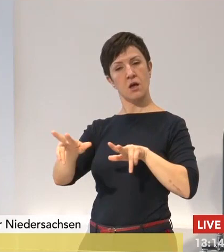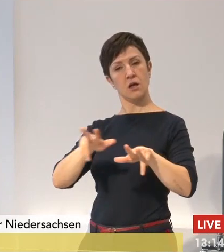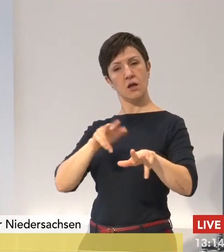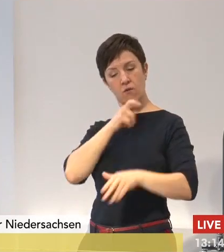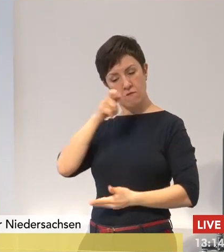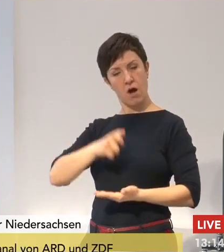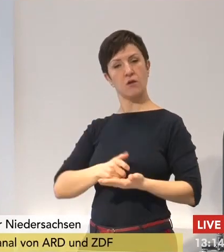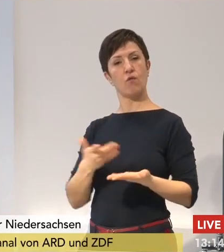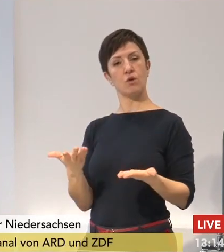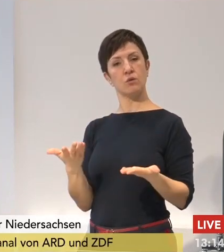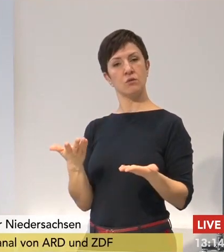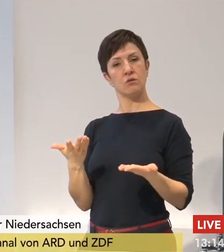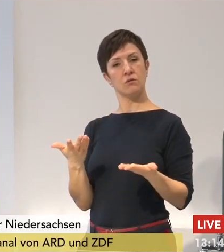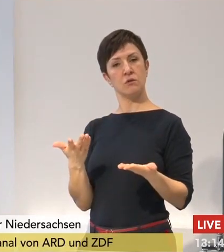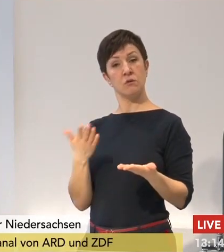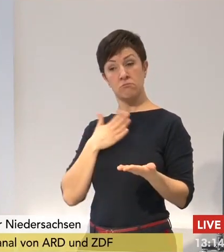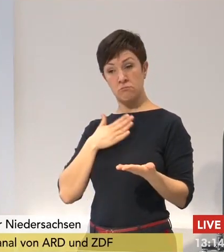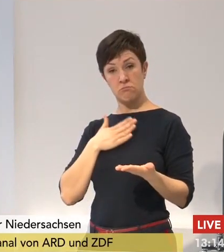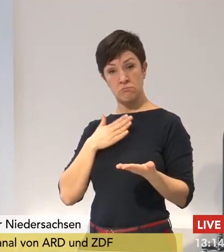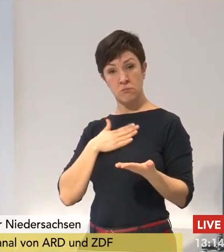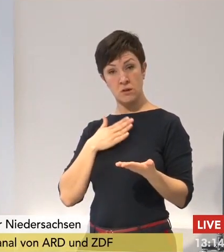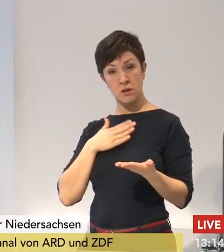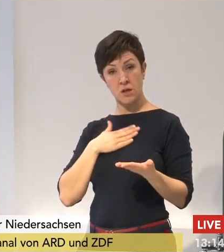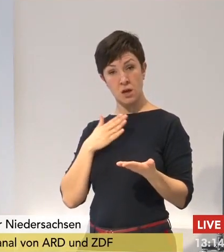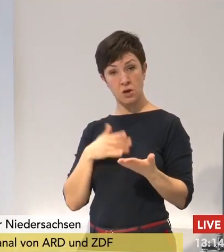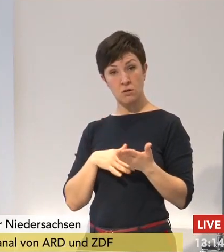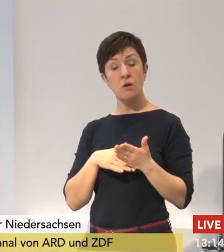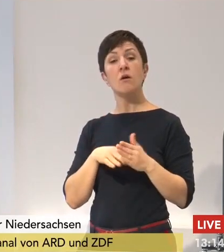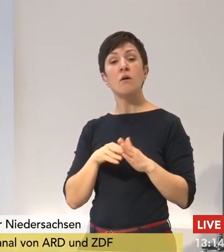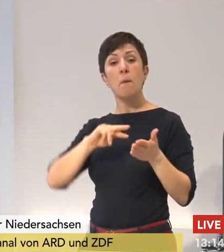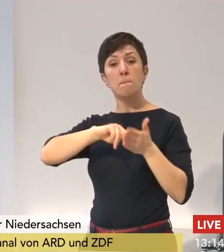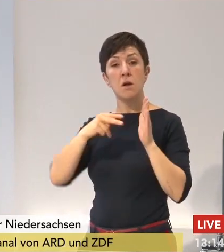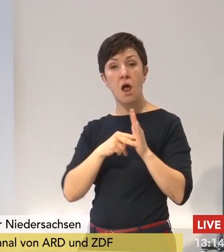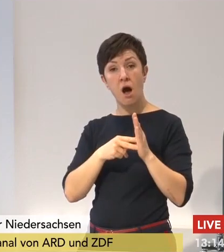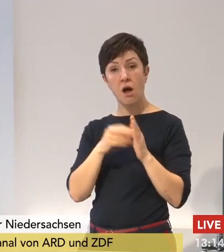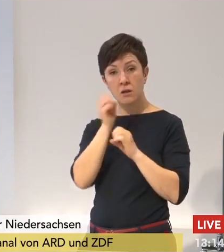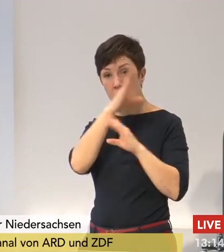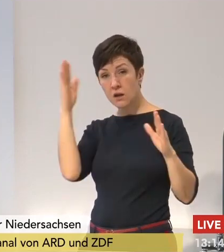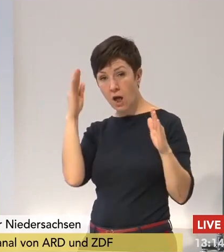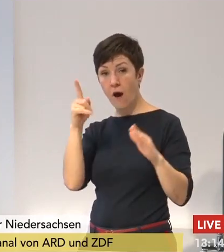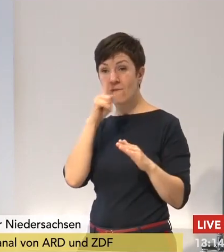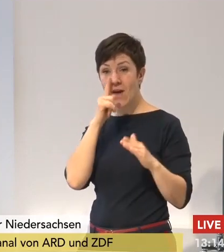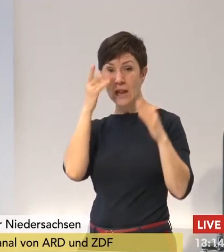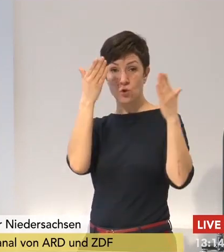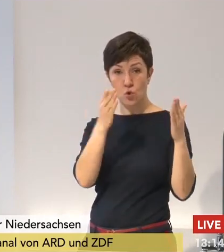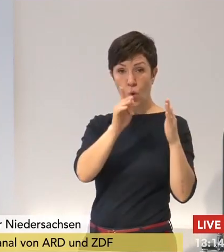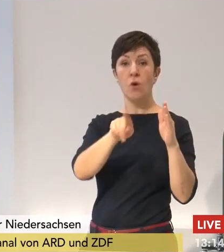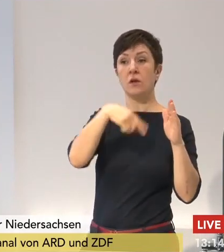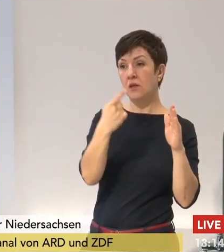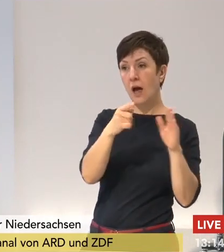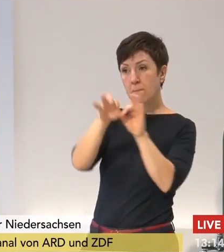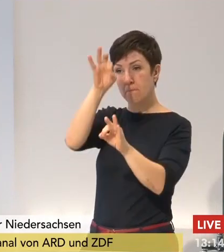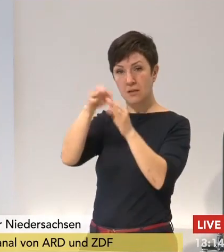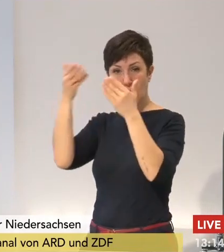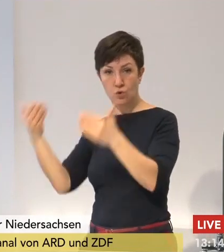Orientierungsmaßnahmen tatsächlich möglich ist. Insofern haben wir konkrete Szenarien entwickelt und Alternativen in den